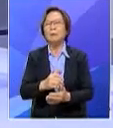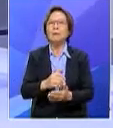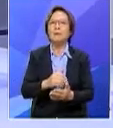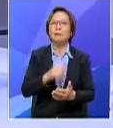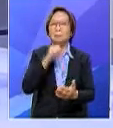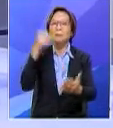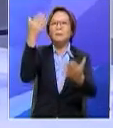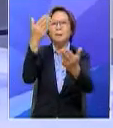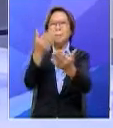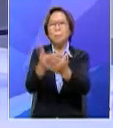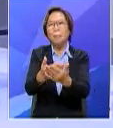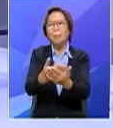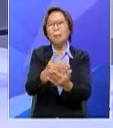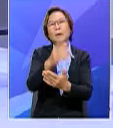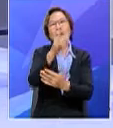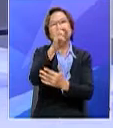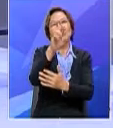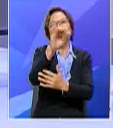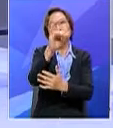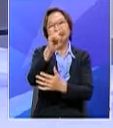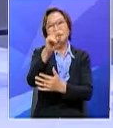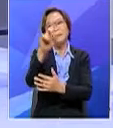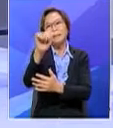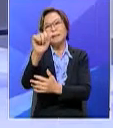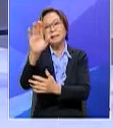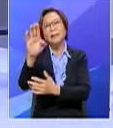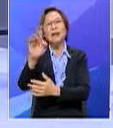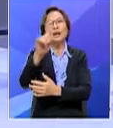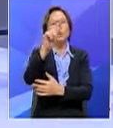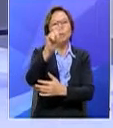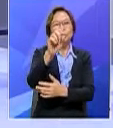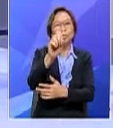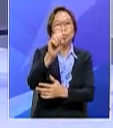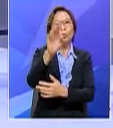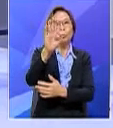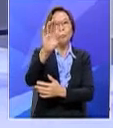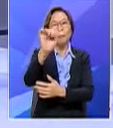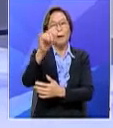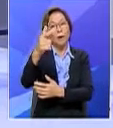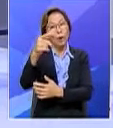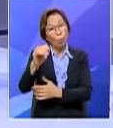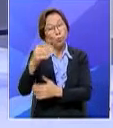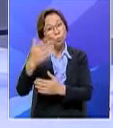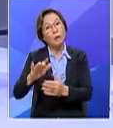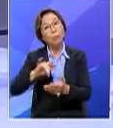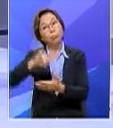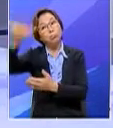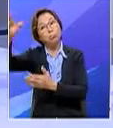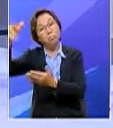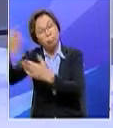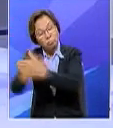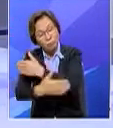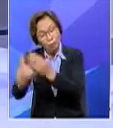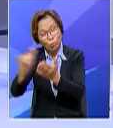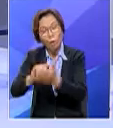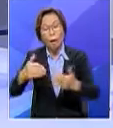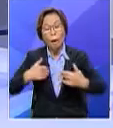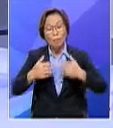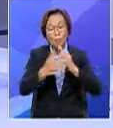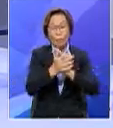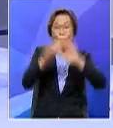pernah sampai ke Trinidad dan Tobago se negara yang sampai jadi satu maksudnya potensi yang